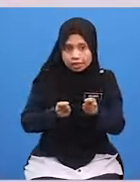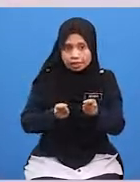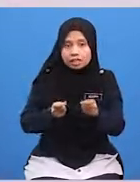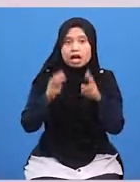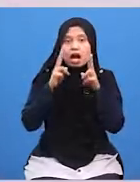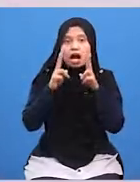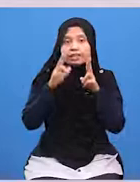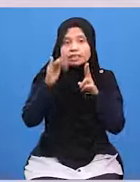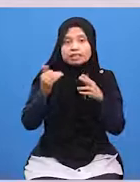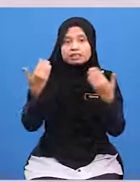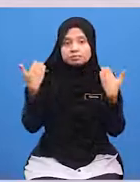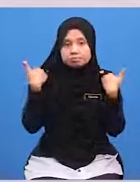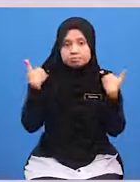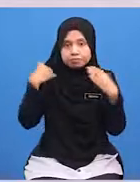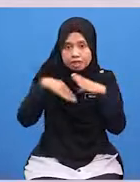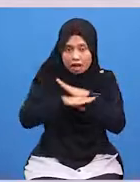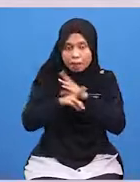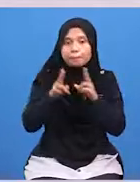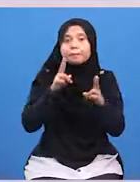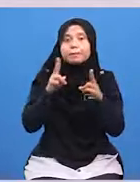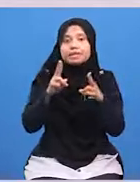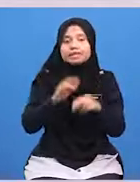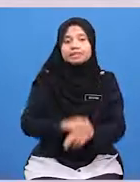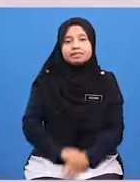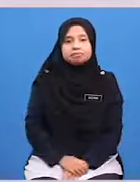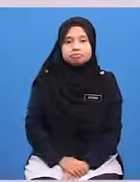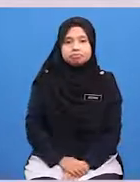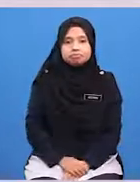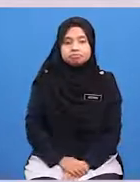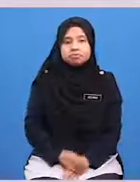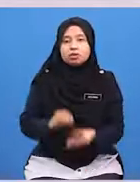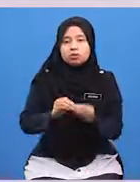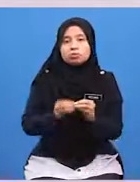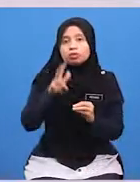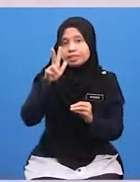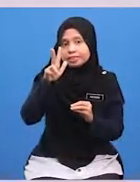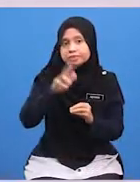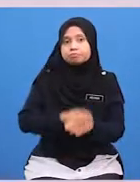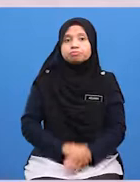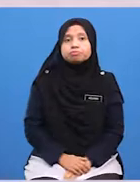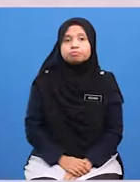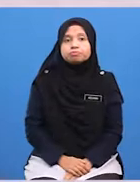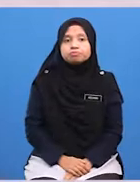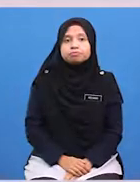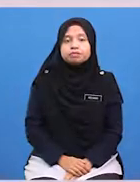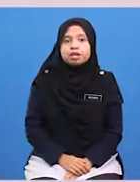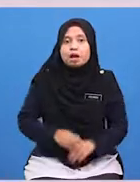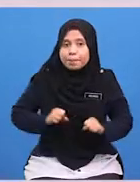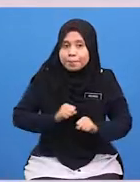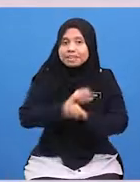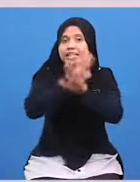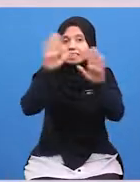hadis yang terdapat dalam hadis Yang ketiga, murid-murid dapat